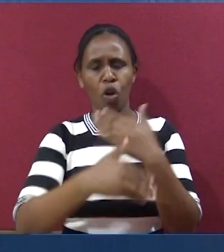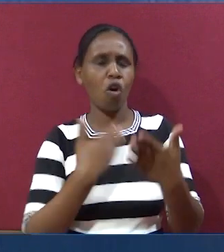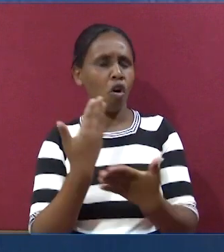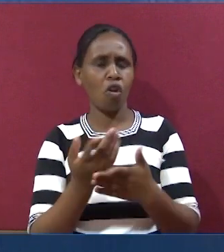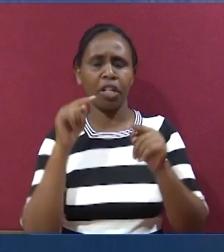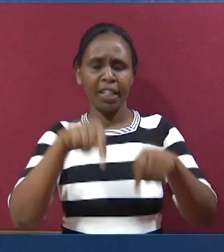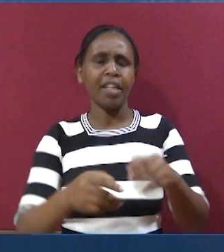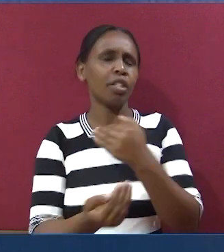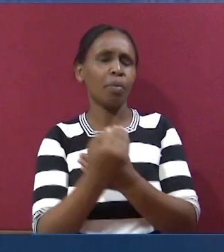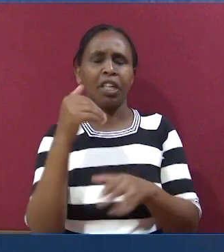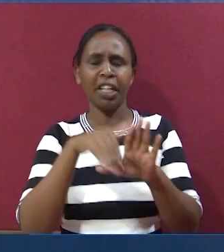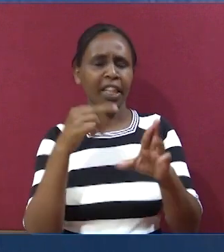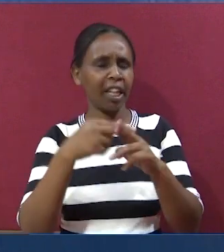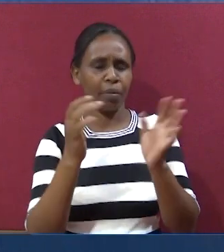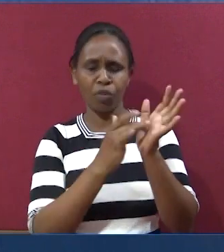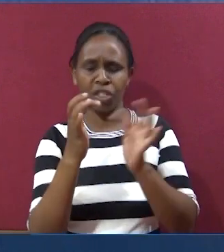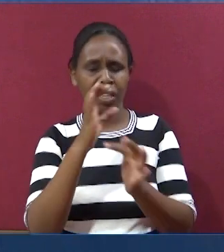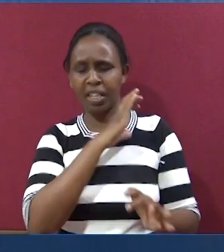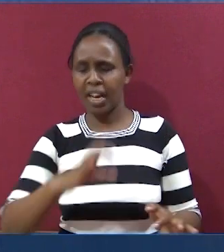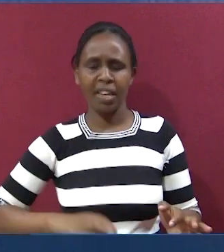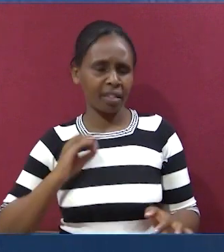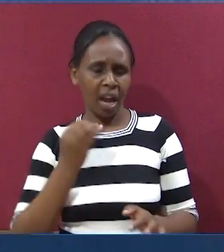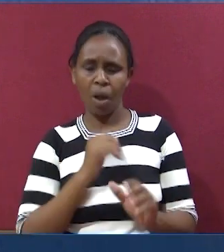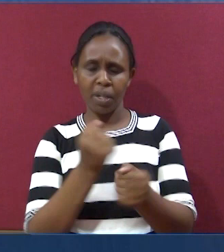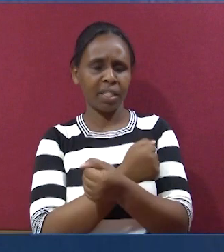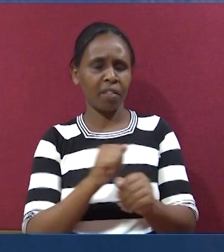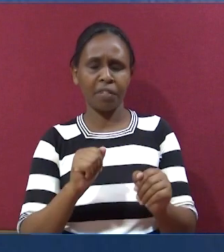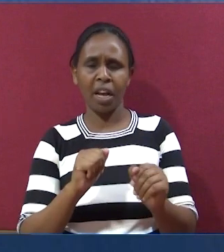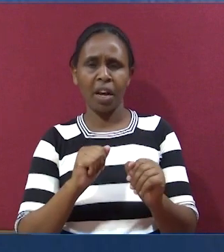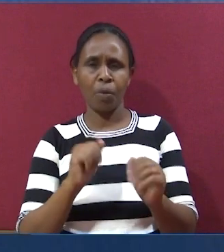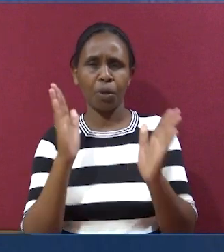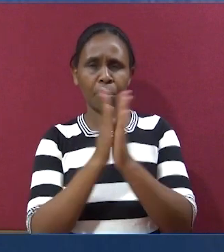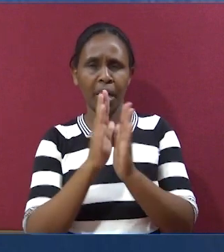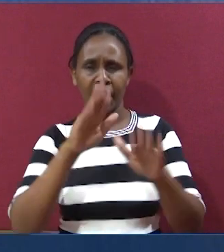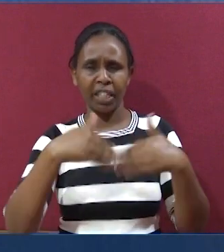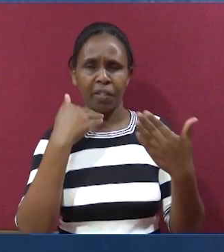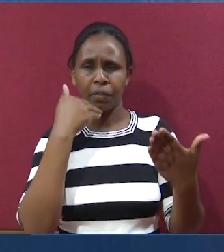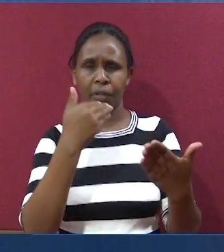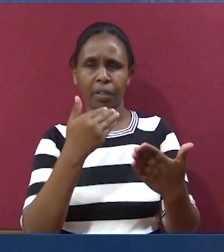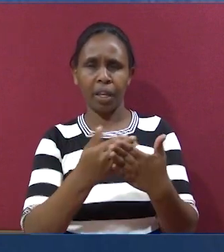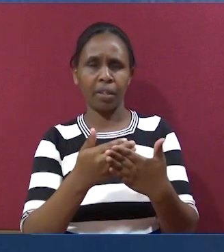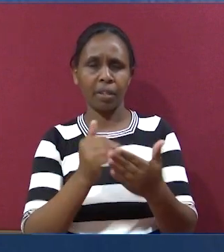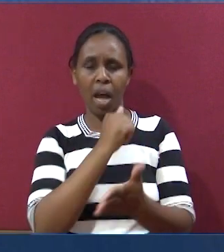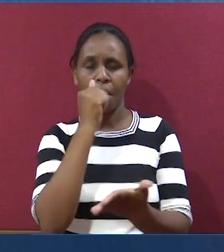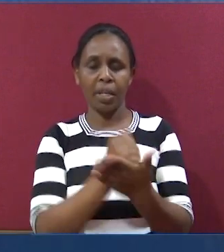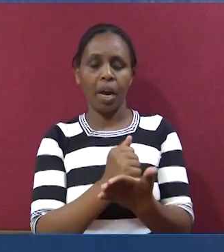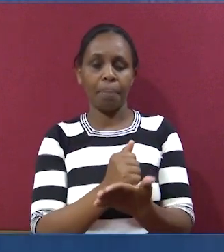wetu asubu ya leo. Na nikati ka jina lesu kurisa waliye buwana na mkobozi wetu tuomba na hata kushukuru. Amina.